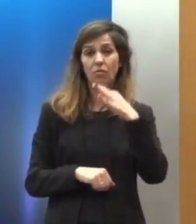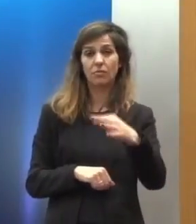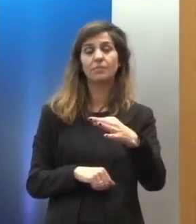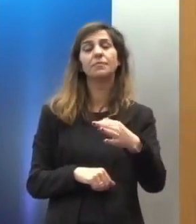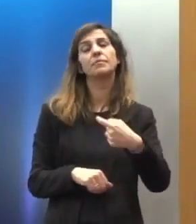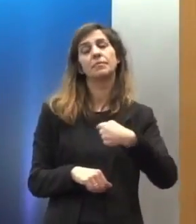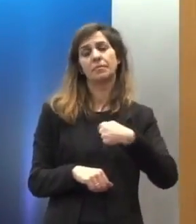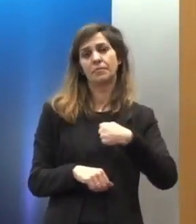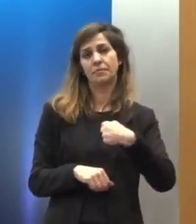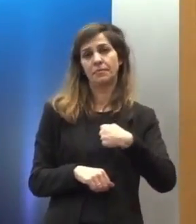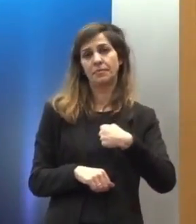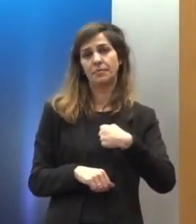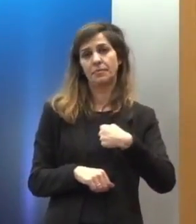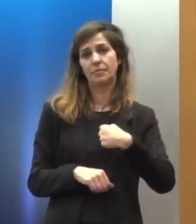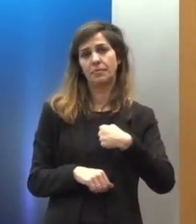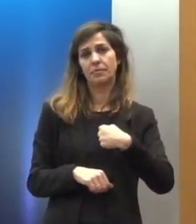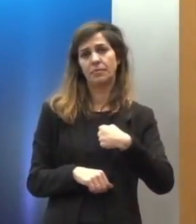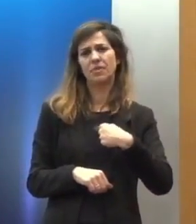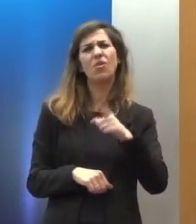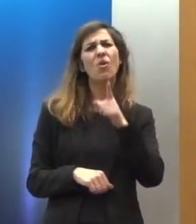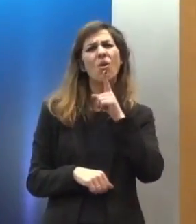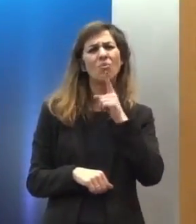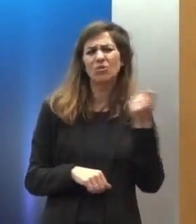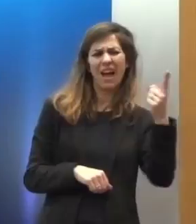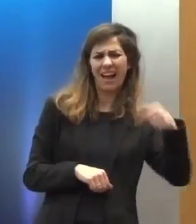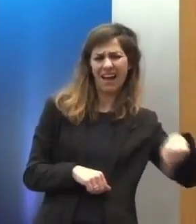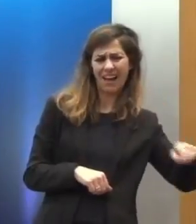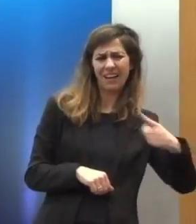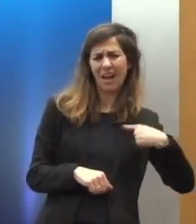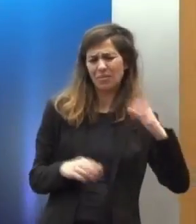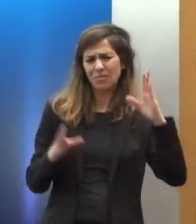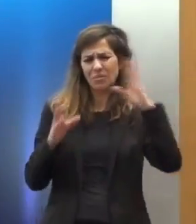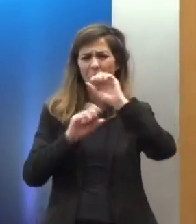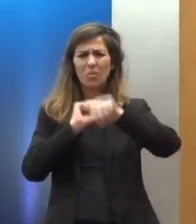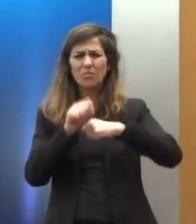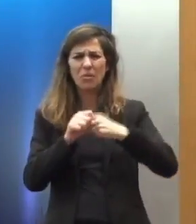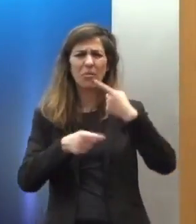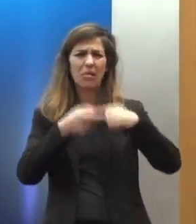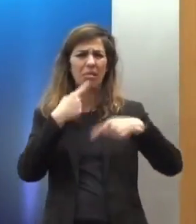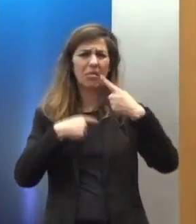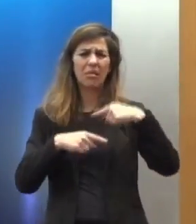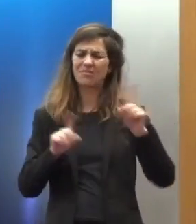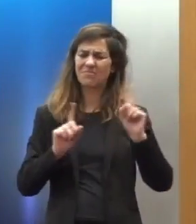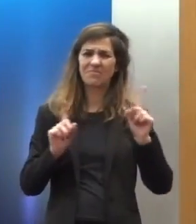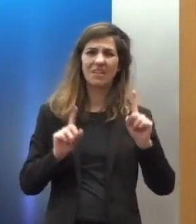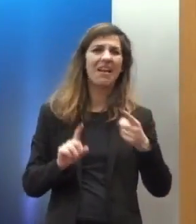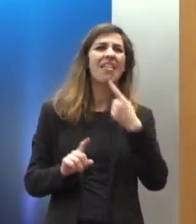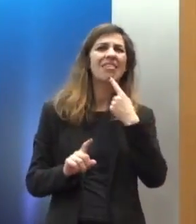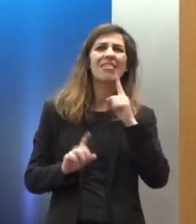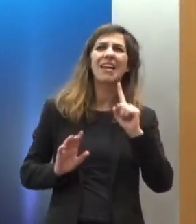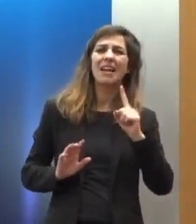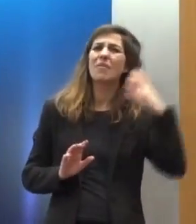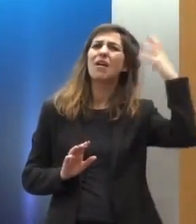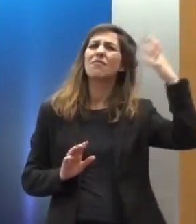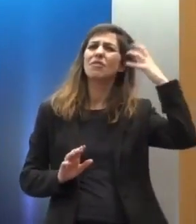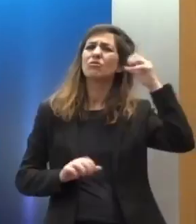εμείς όπως άλλοι δεν κρυβόμαστε πίσω από επιχειρήματα του τύπου να αλλάξουν οι νοοτροπίες για